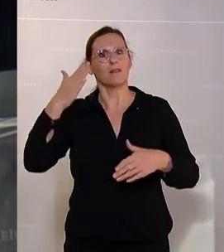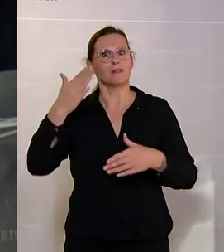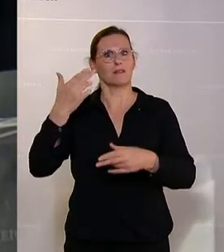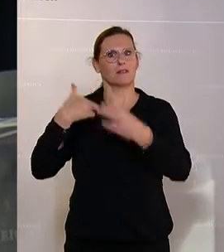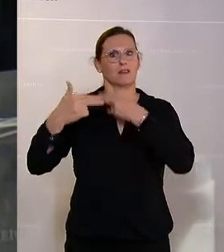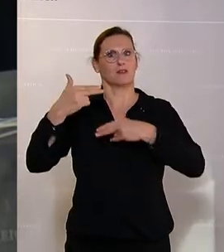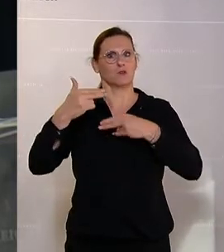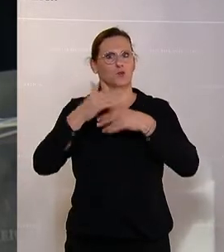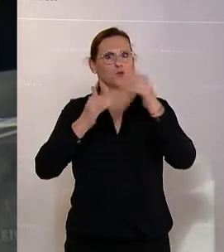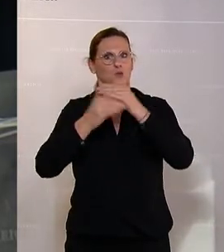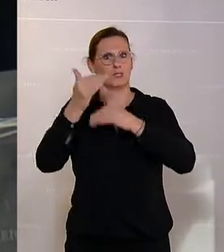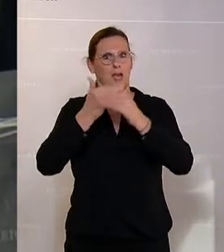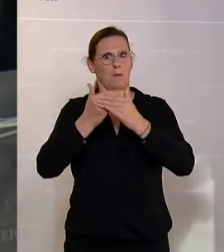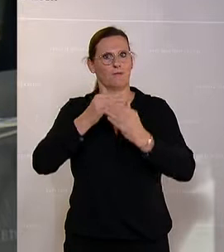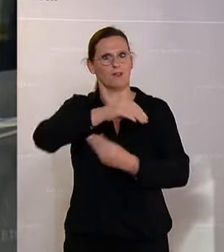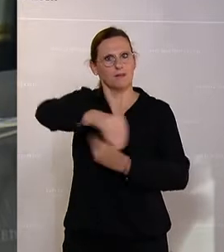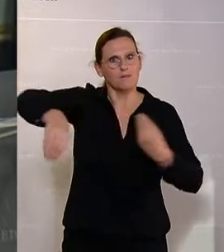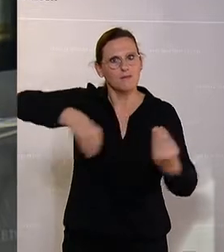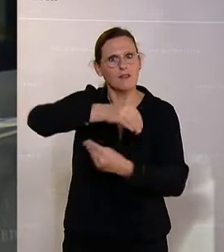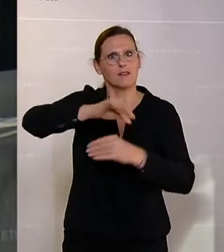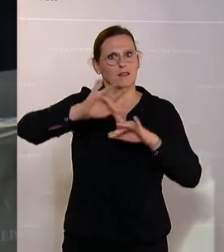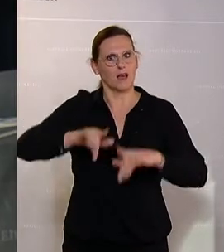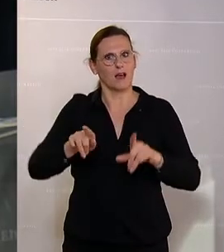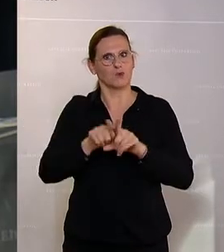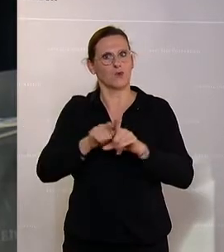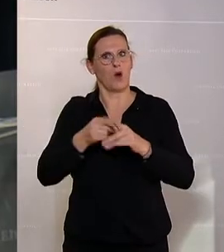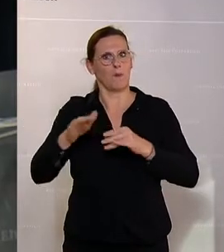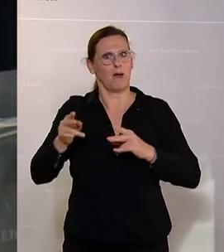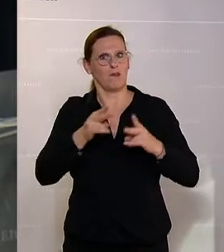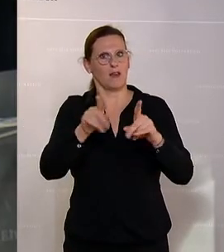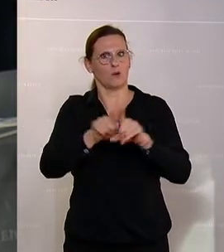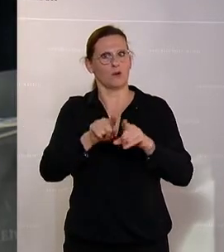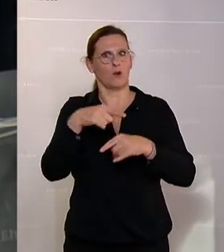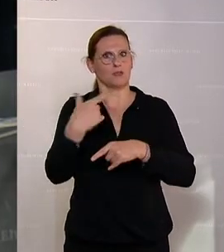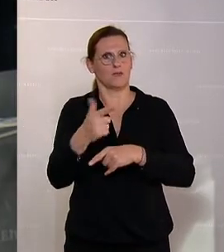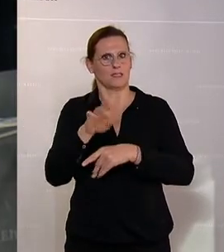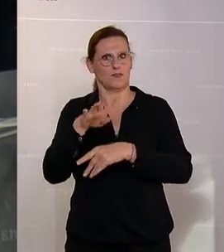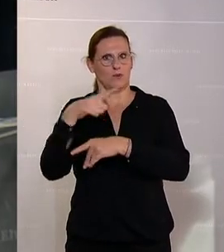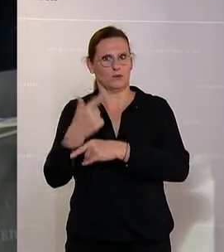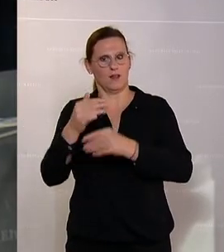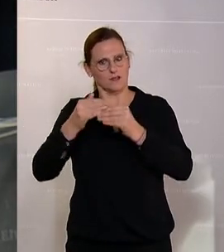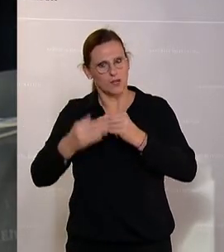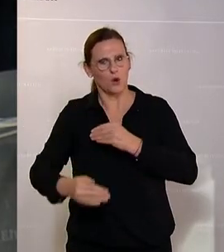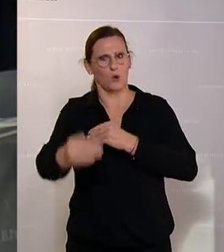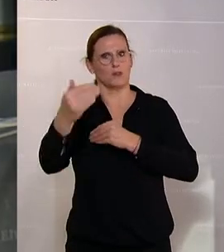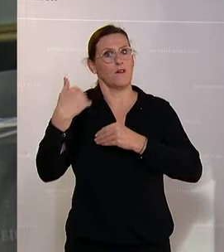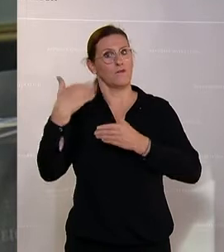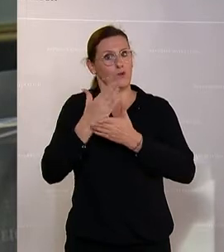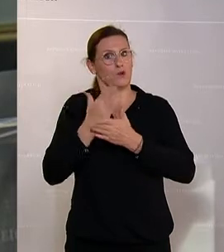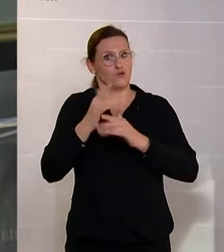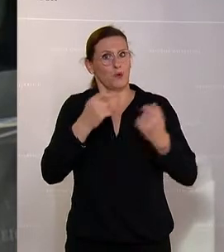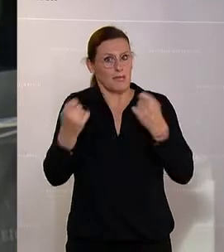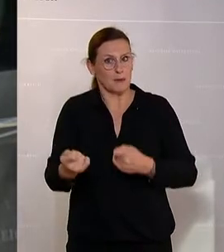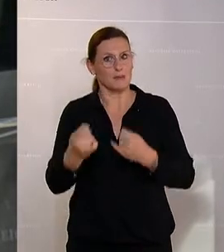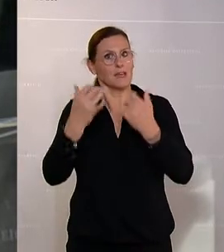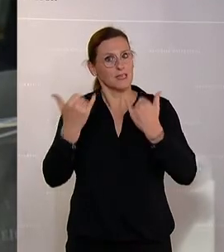Mehrwertquoten. Und die sollen auch ab dem Jahr 2024 in Österreich gelten. Das war schon einmal so und das